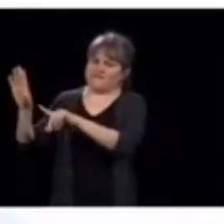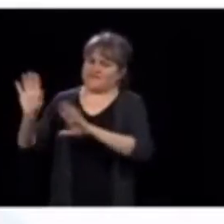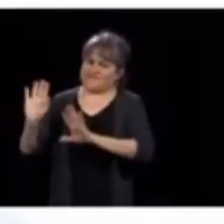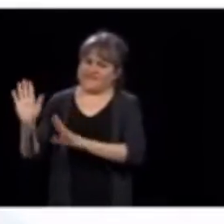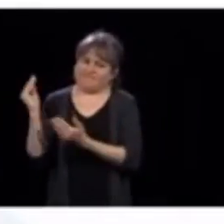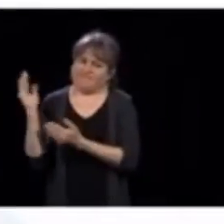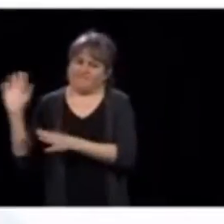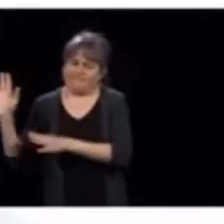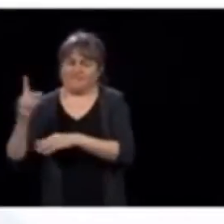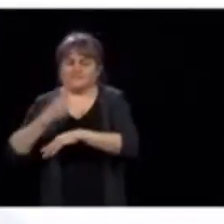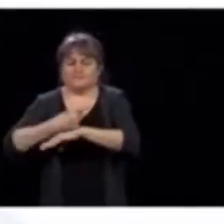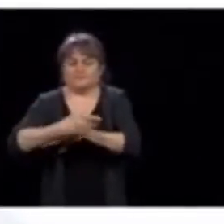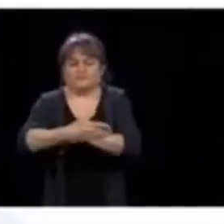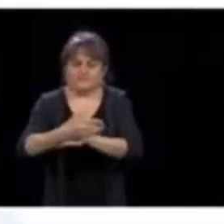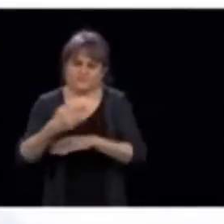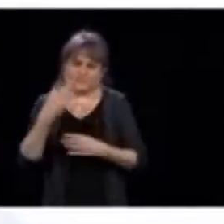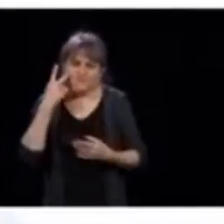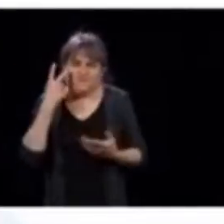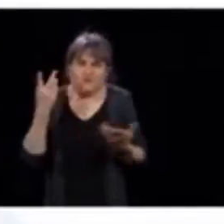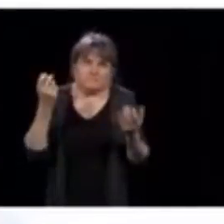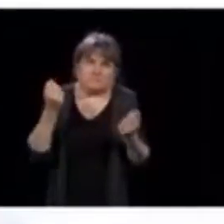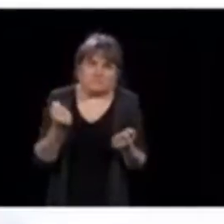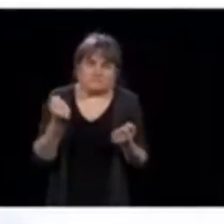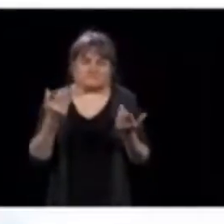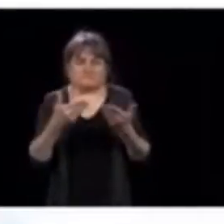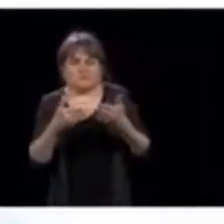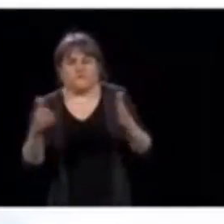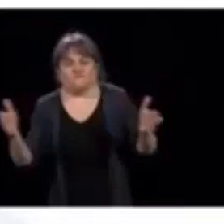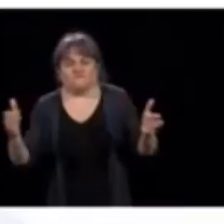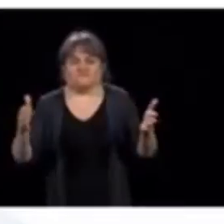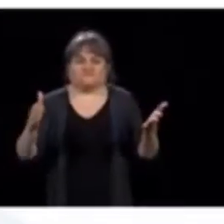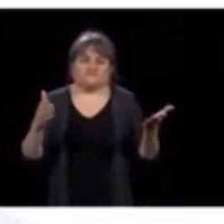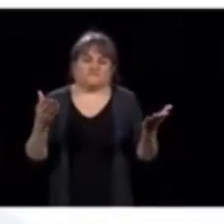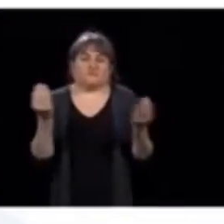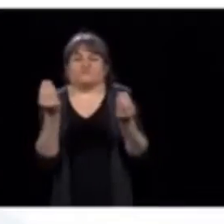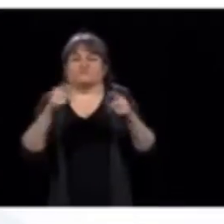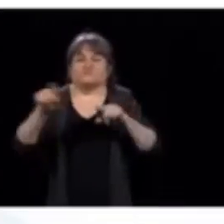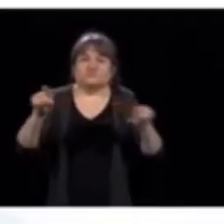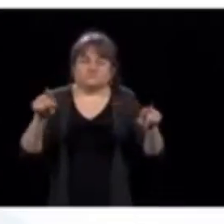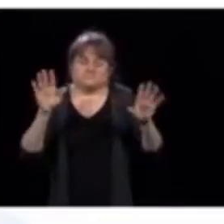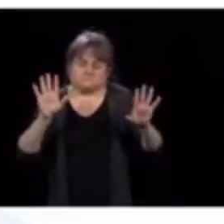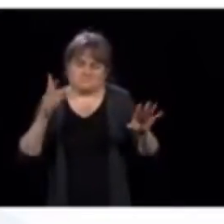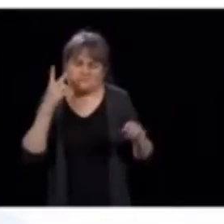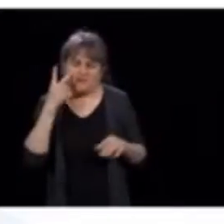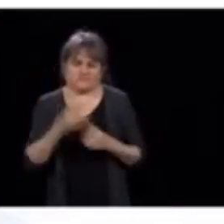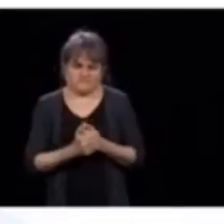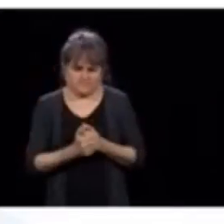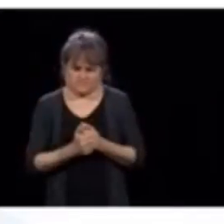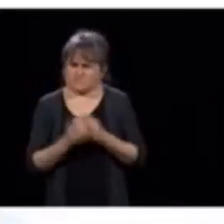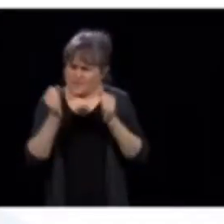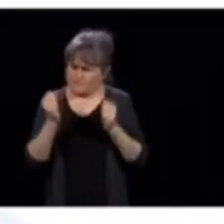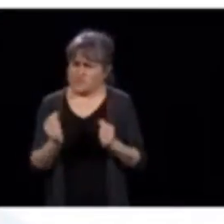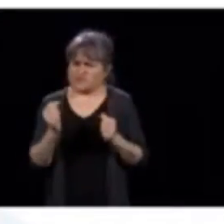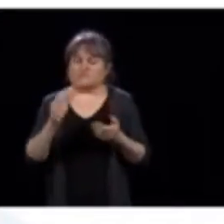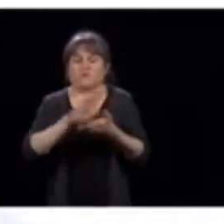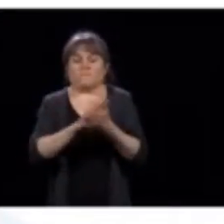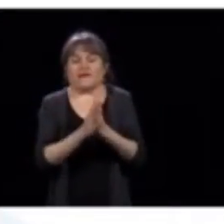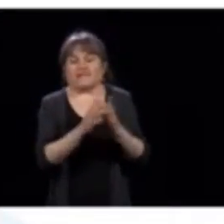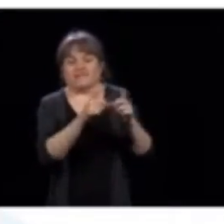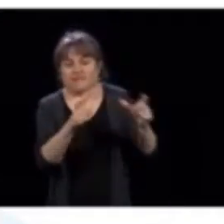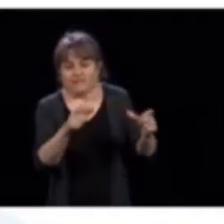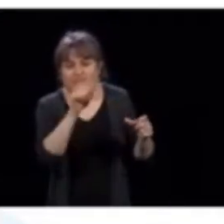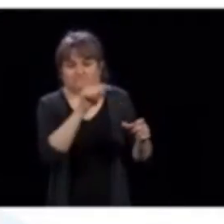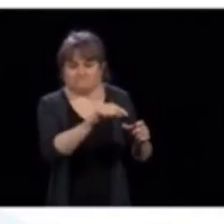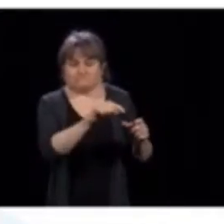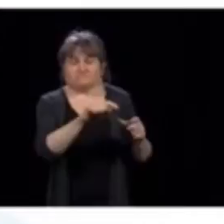les prochains jours à regarder différents scénarios. Mais oui, parmi ces scénarios-là, il y une possibilité que les entreprises,